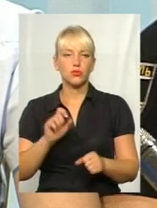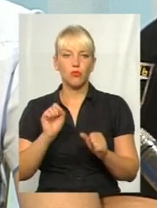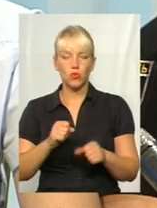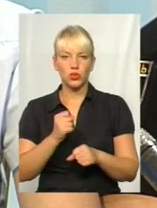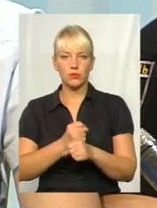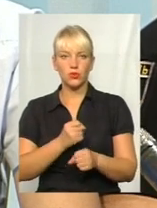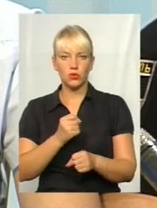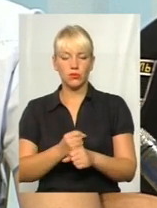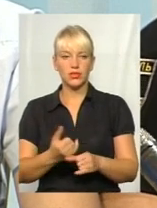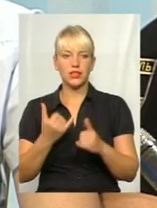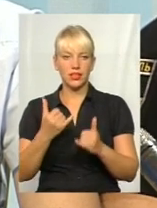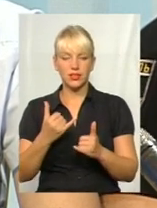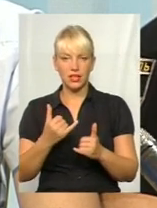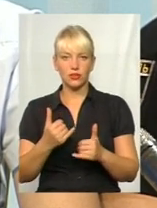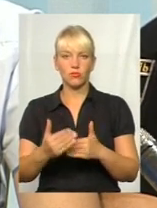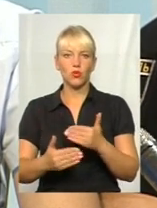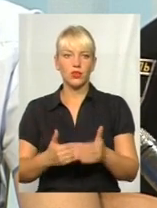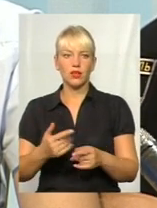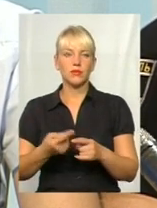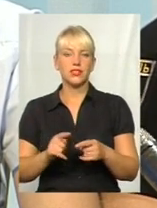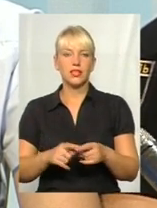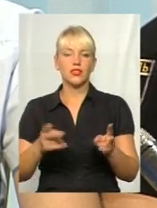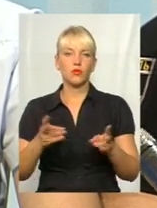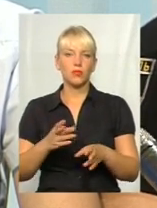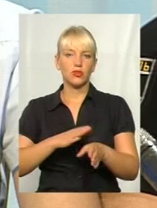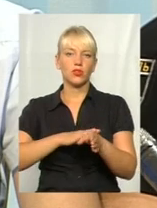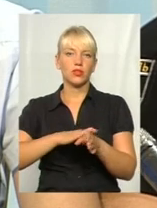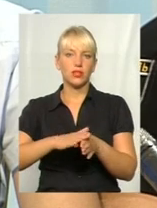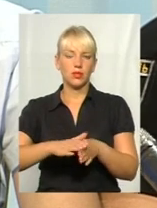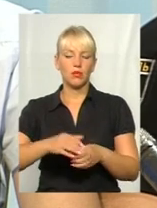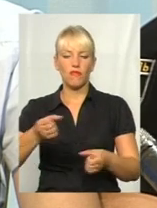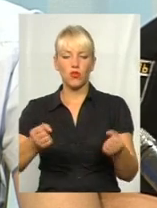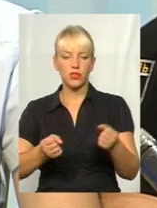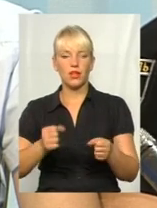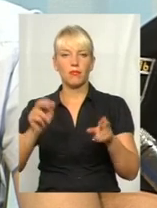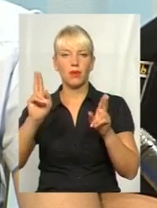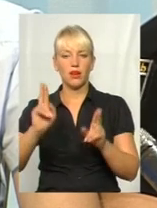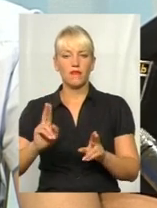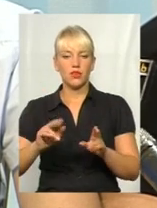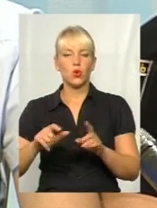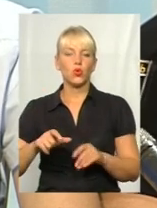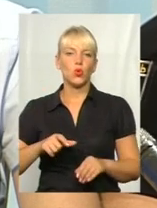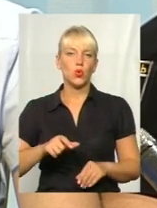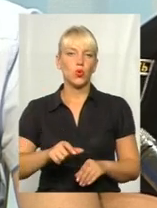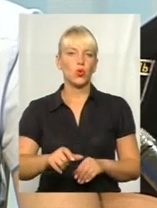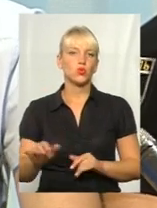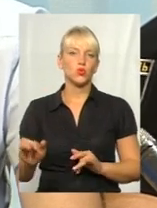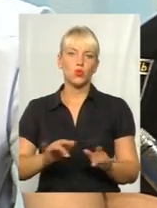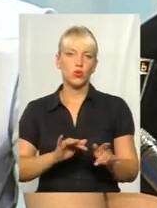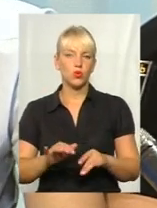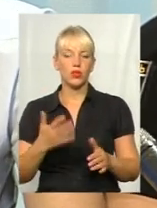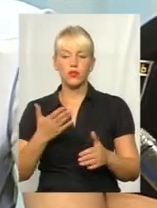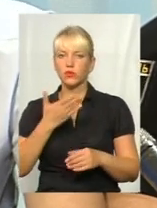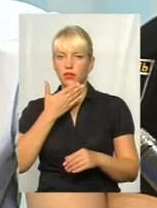на даному етапі, це необхідність дотримання водіями правил дорожнього руху. Тобто, якщо б вони не перевищували дозволену